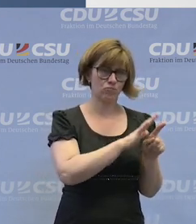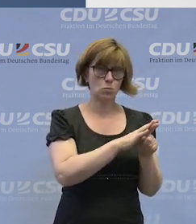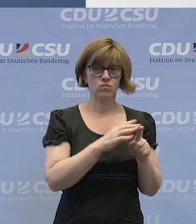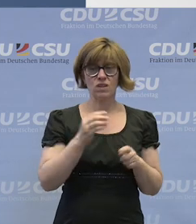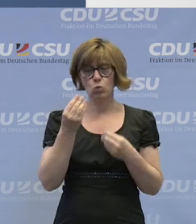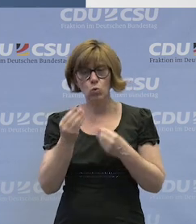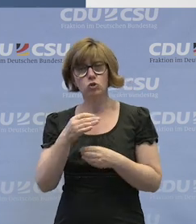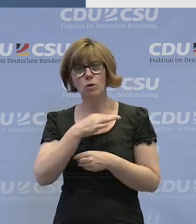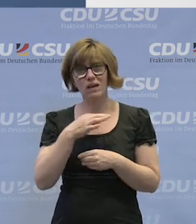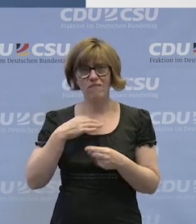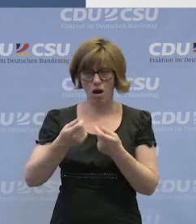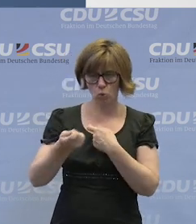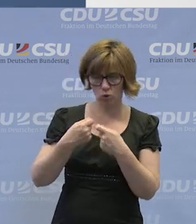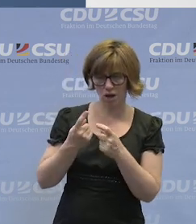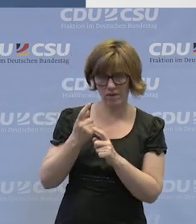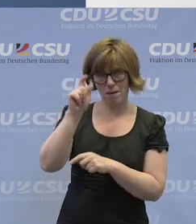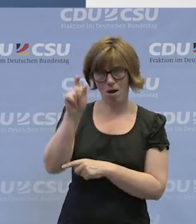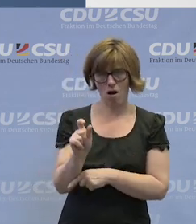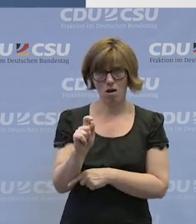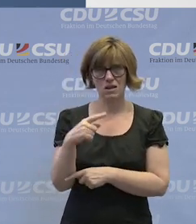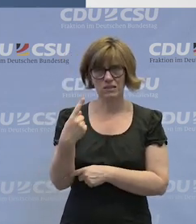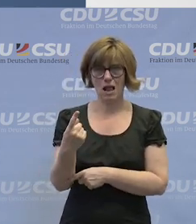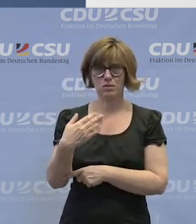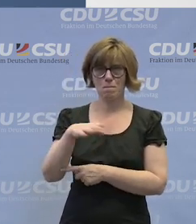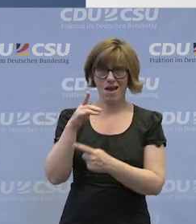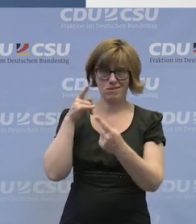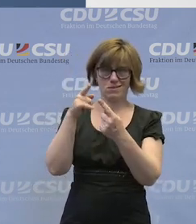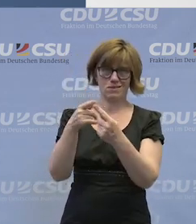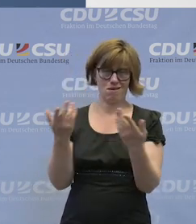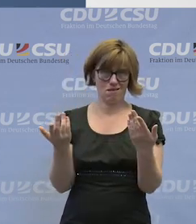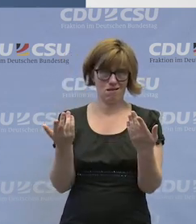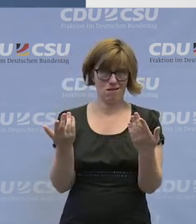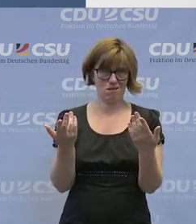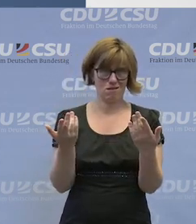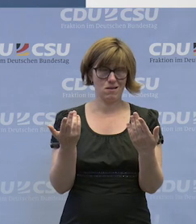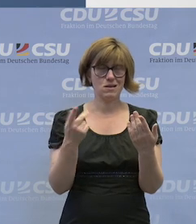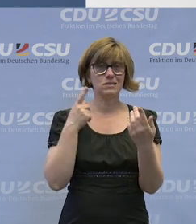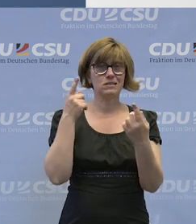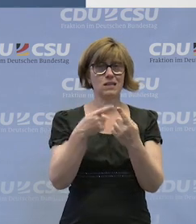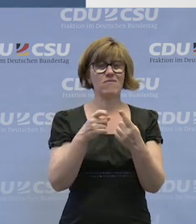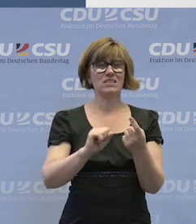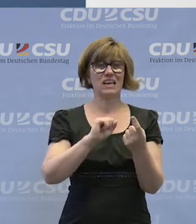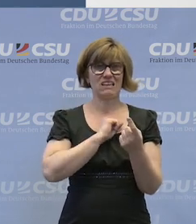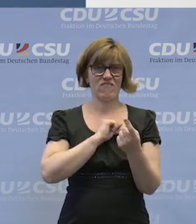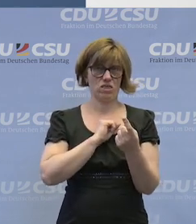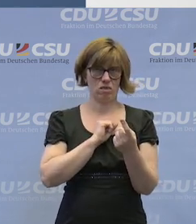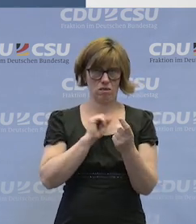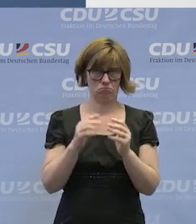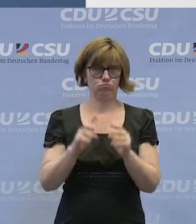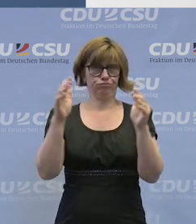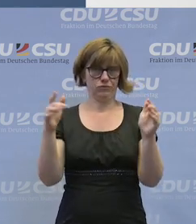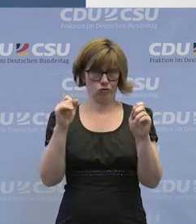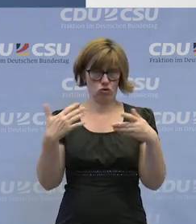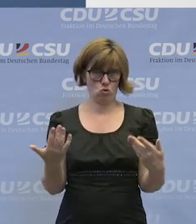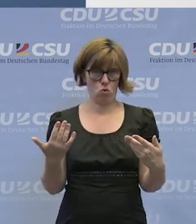klassischer privater Unternehmer, er hat primär ein Ziel. Das ist die Gewinnmaximierung. Das sollte